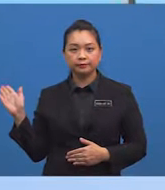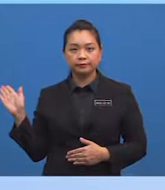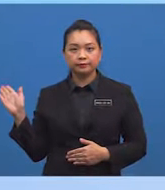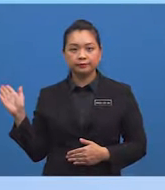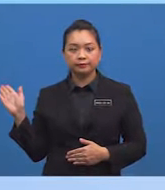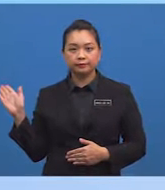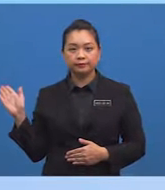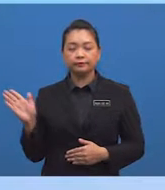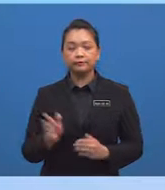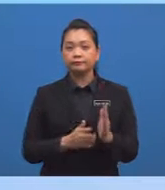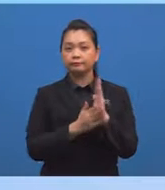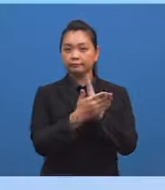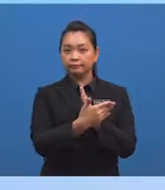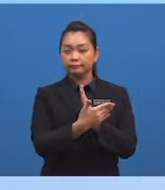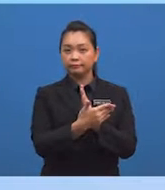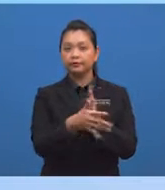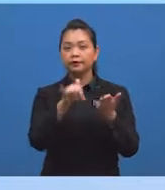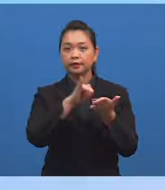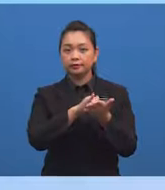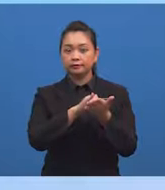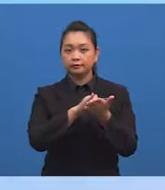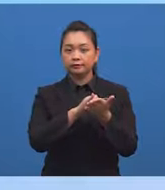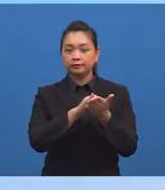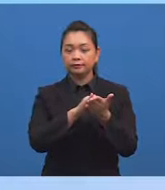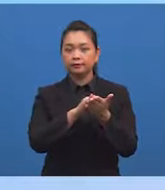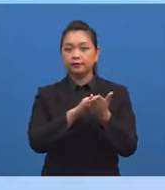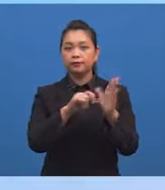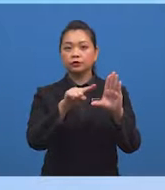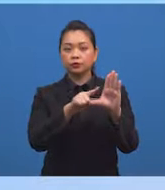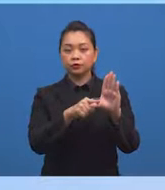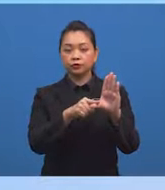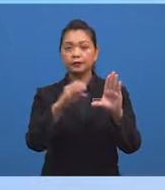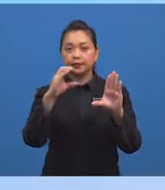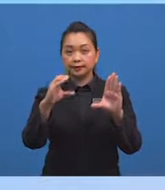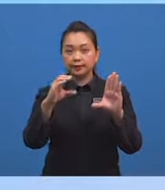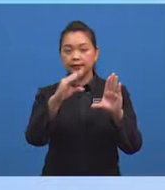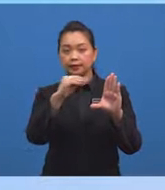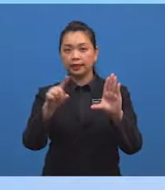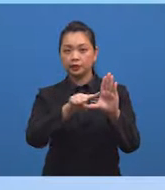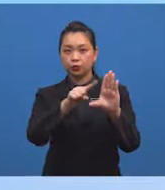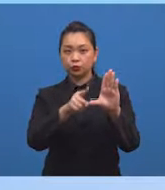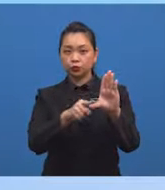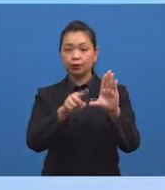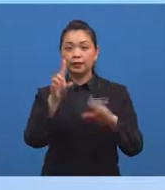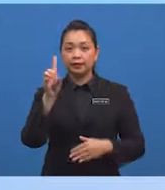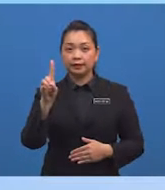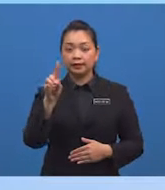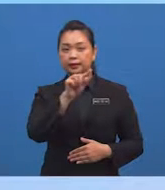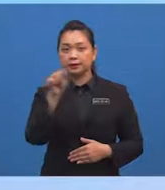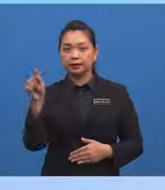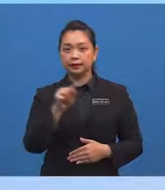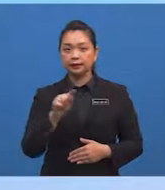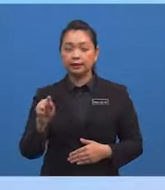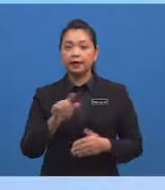Oleh kerana sudut C dan sudut D adalah sudut selangseli,